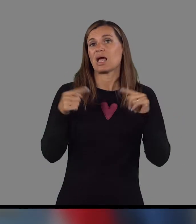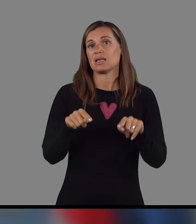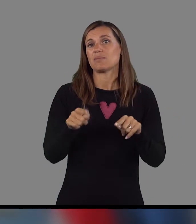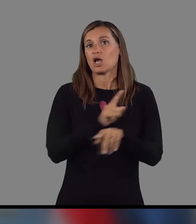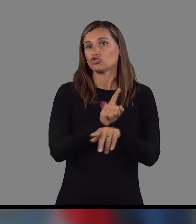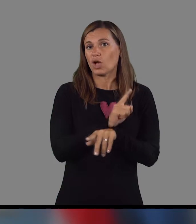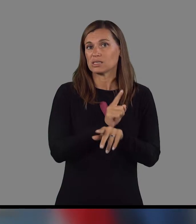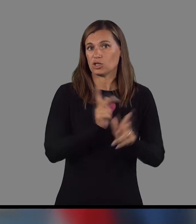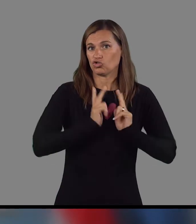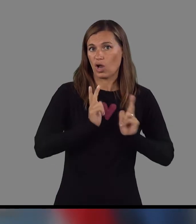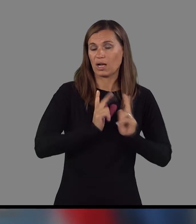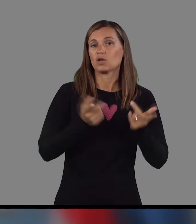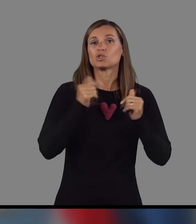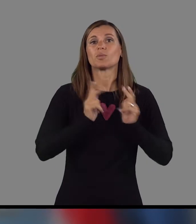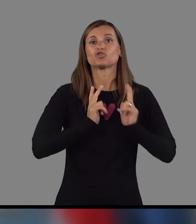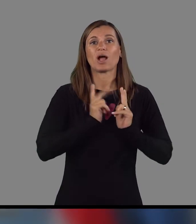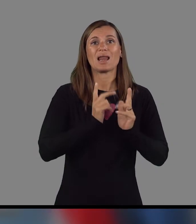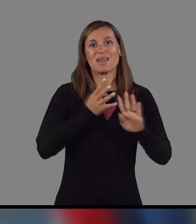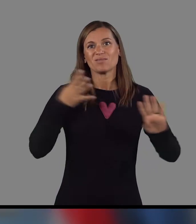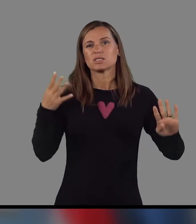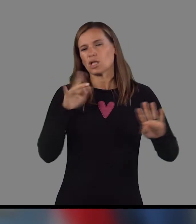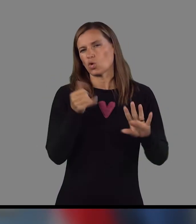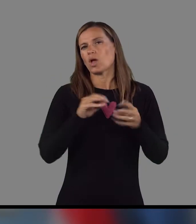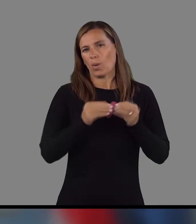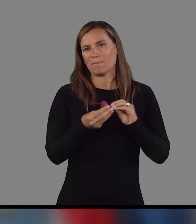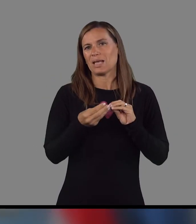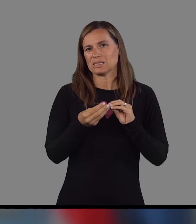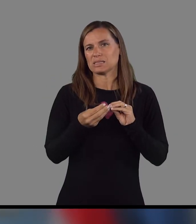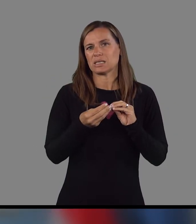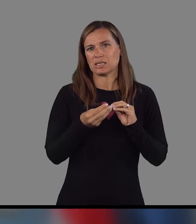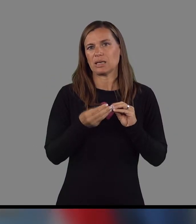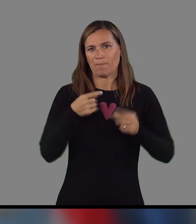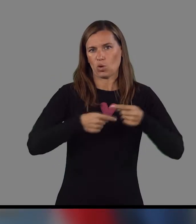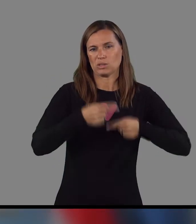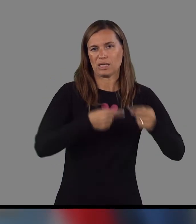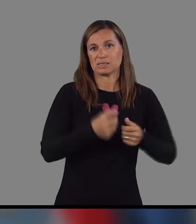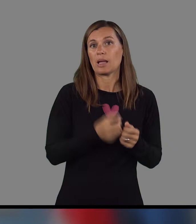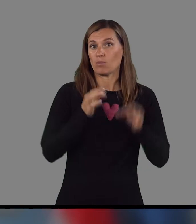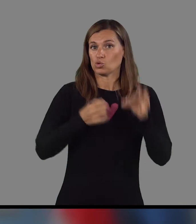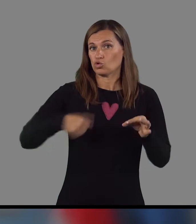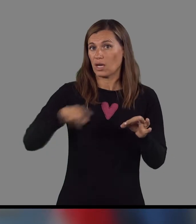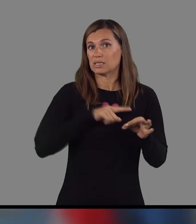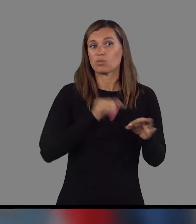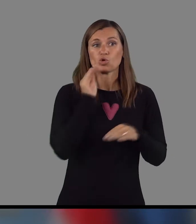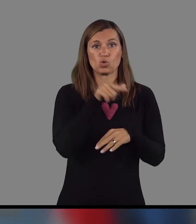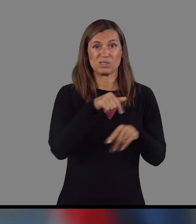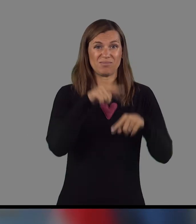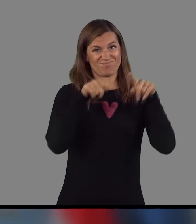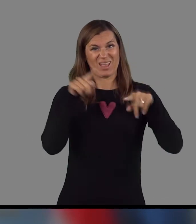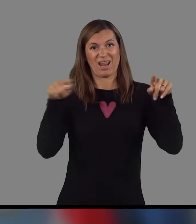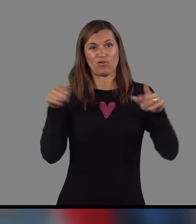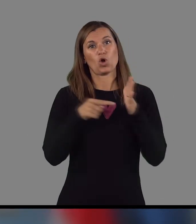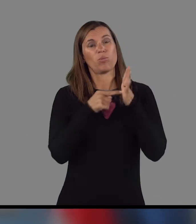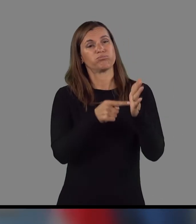torej, čas čakanja oziroma čakalna vrsta je relativno kompleksen proces. Poskušali smo vam skozi tole grafiko